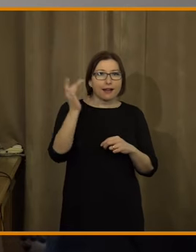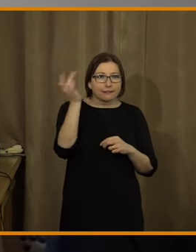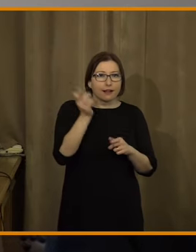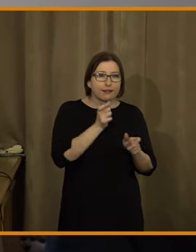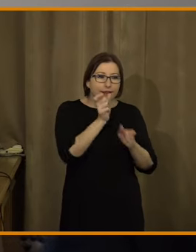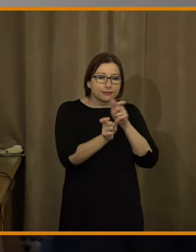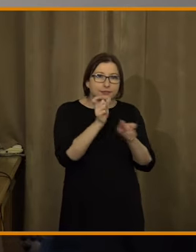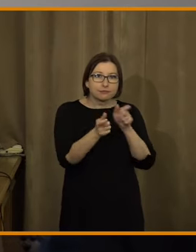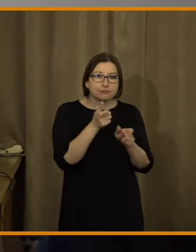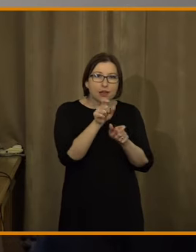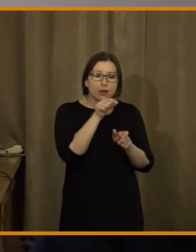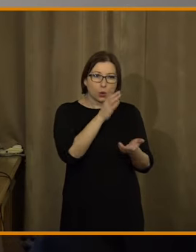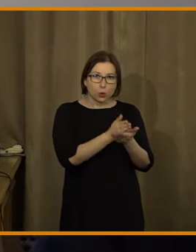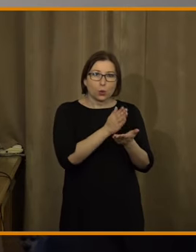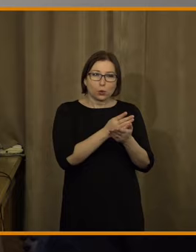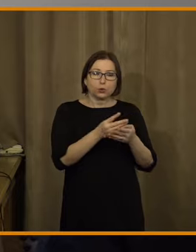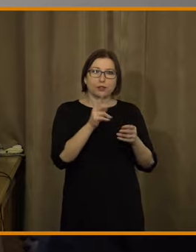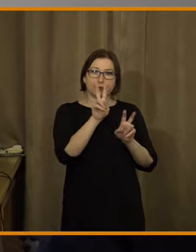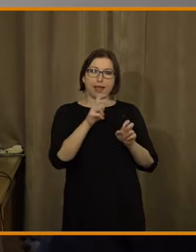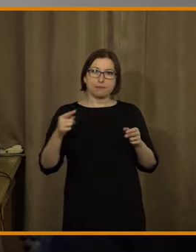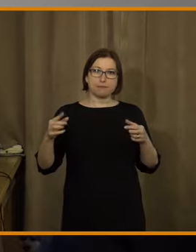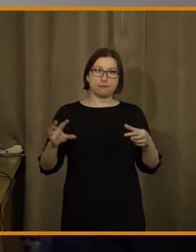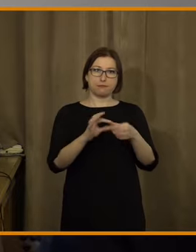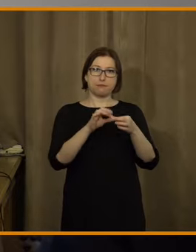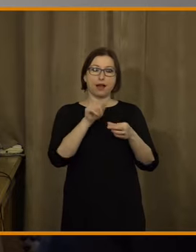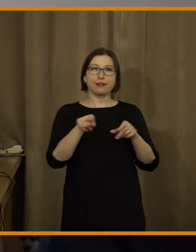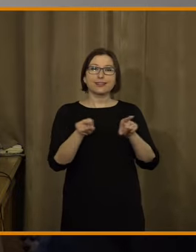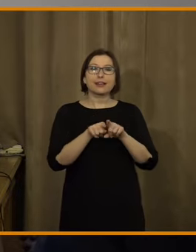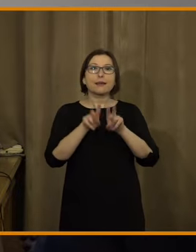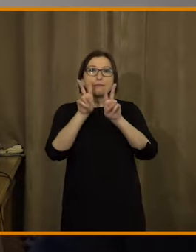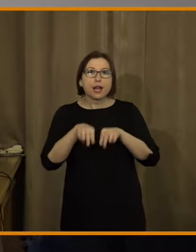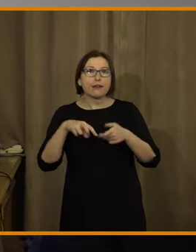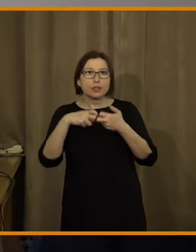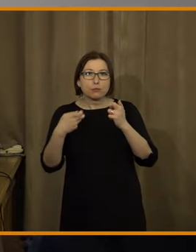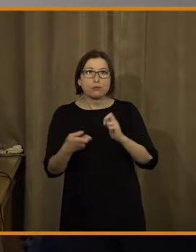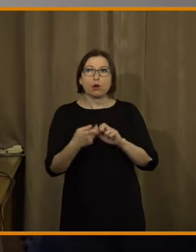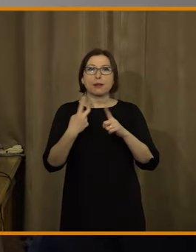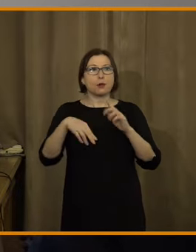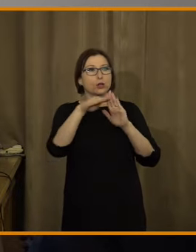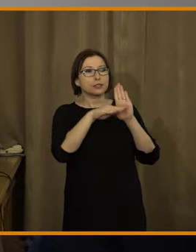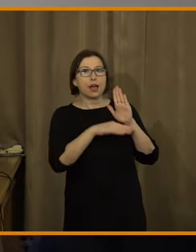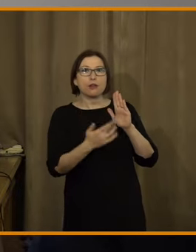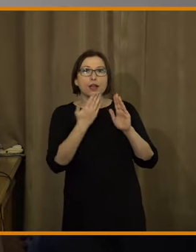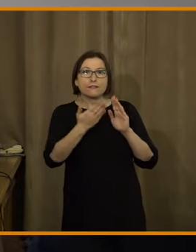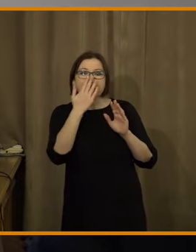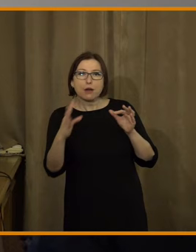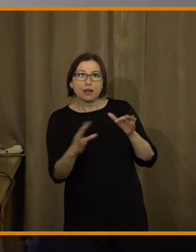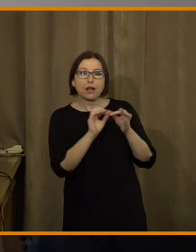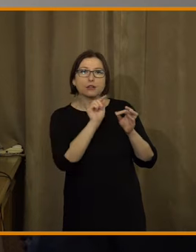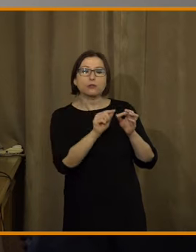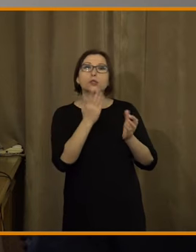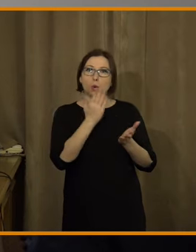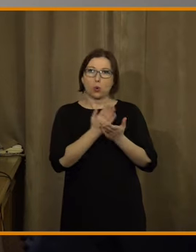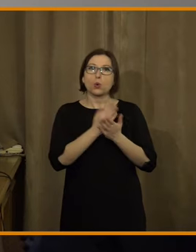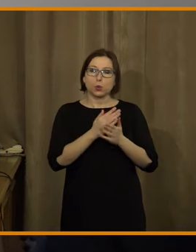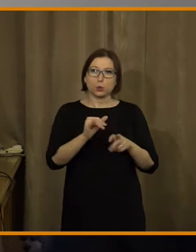je zjevné, že to téma i právní problematiky nebo normativního ukotvení digitálních technologií